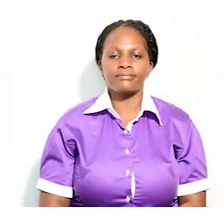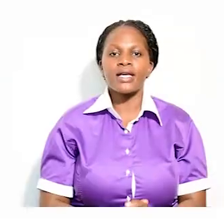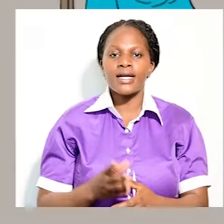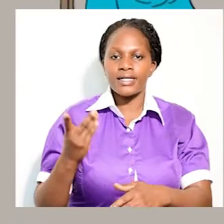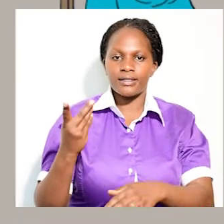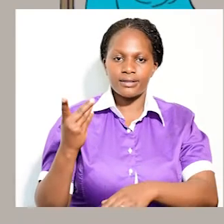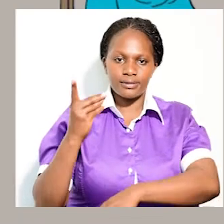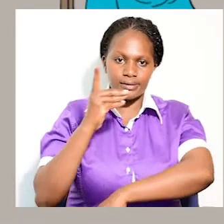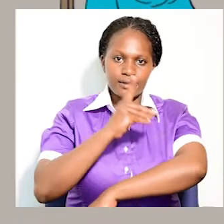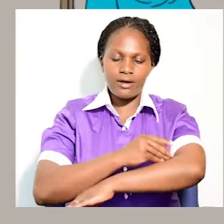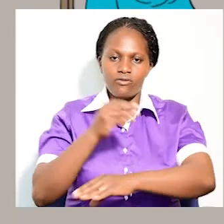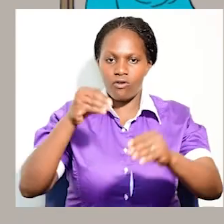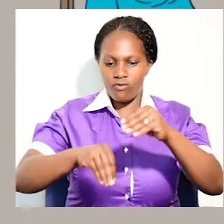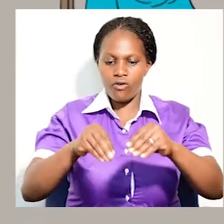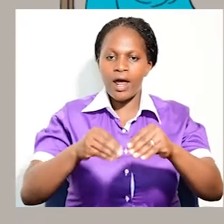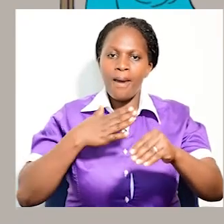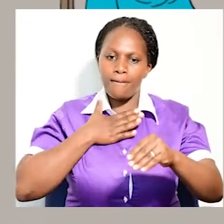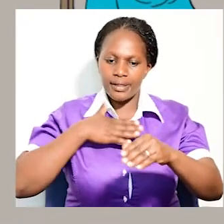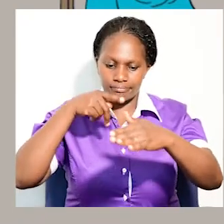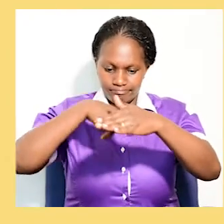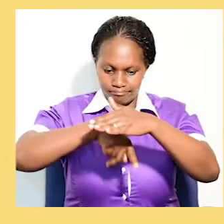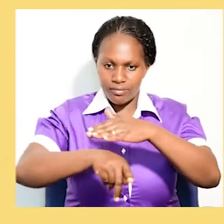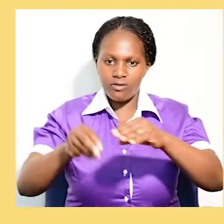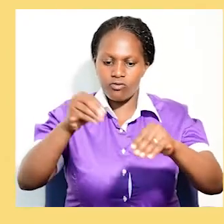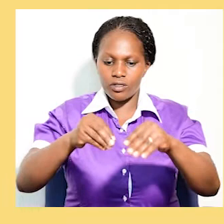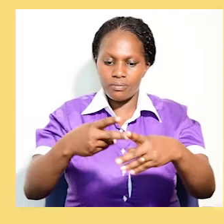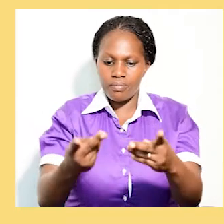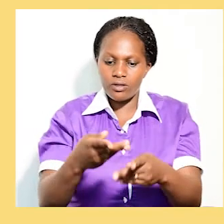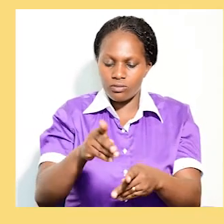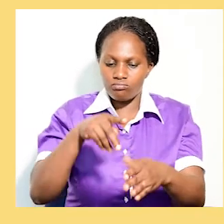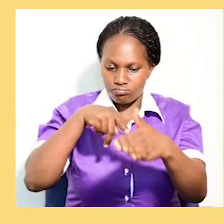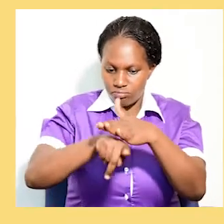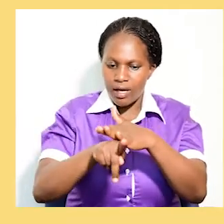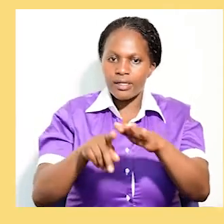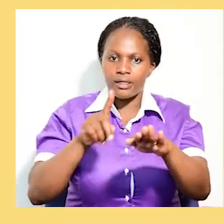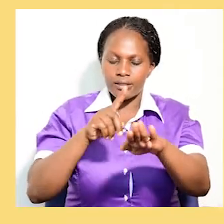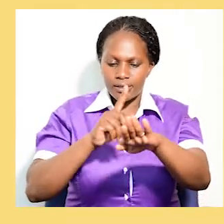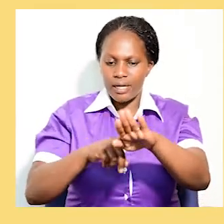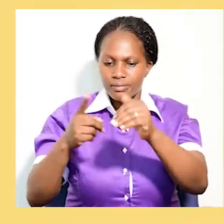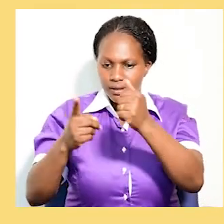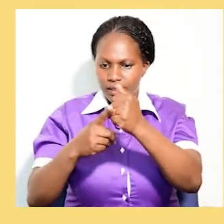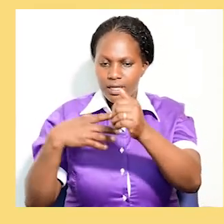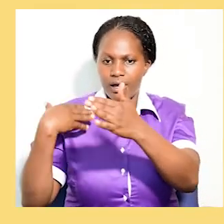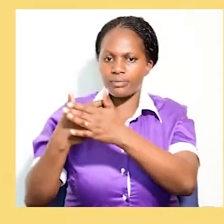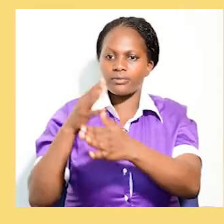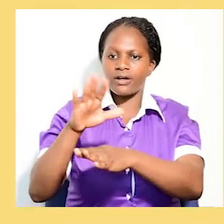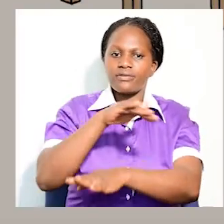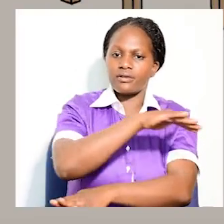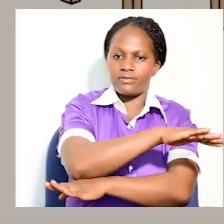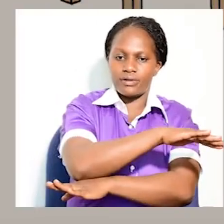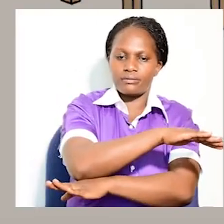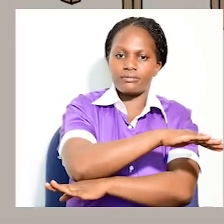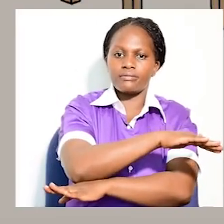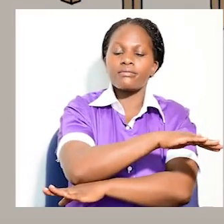Siku ya kupigia kura, tembelea kituo chako katia saa kumi na mbili asubuhi na saa kumi na moja jioni.